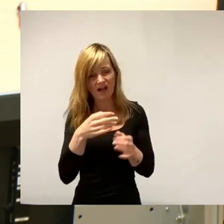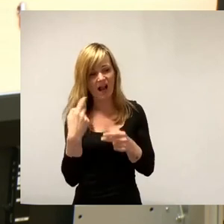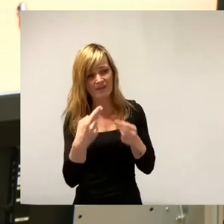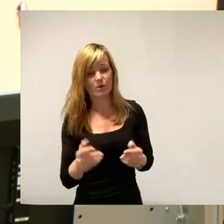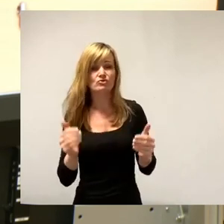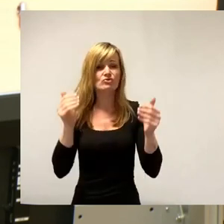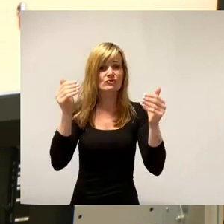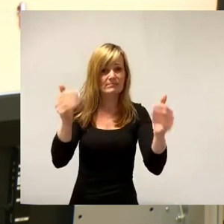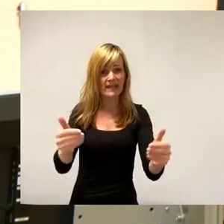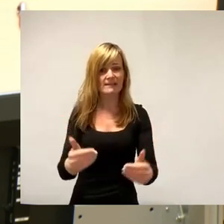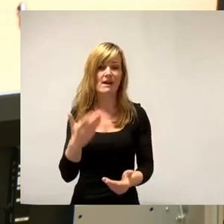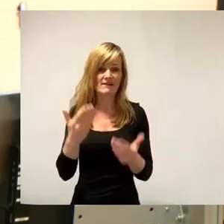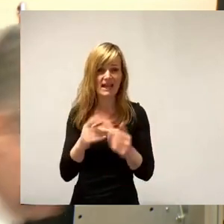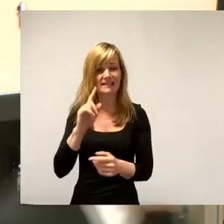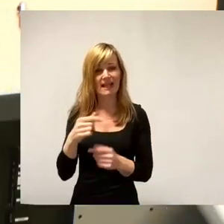die Chipfabrik steht. Vielen Dank.